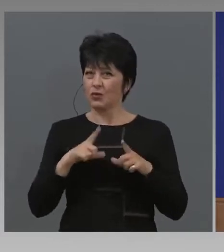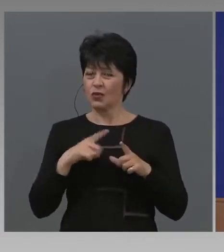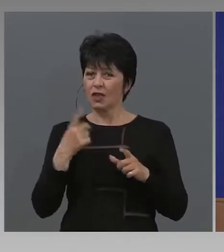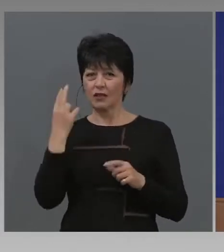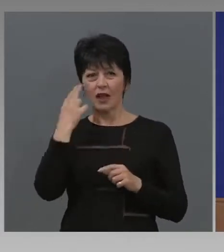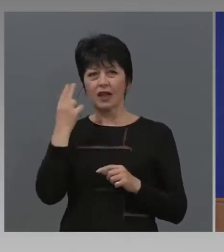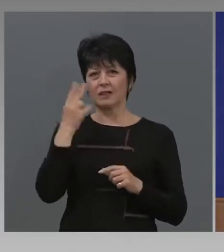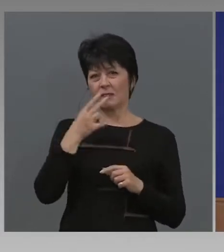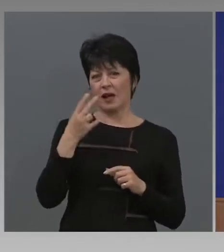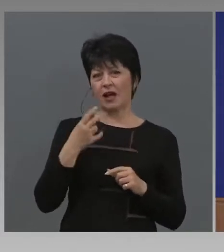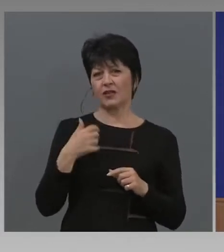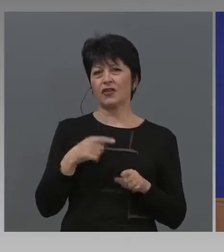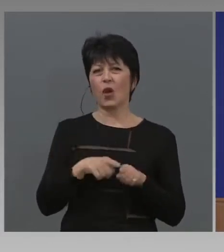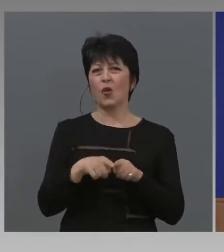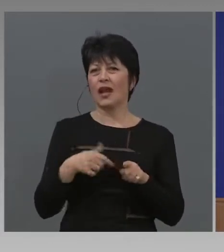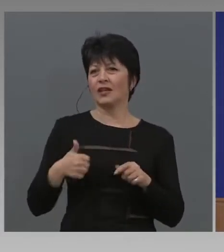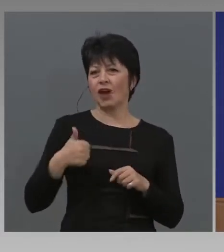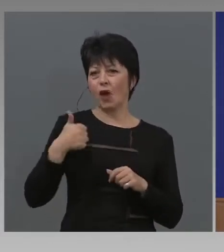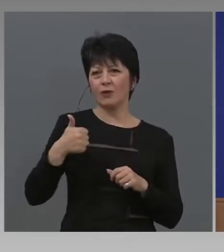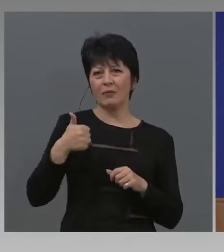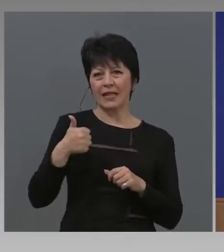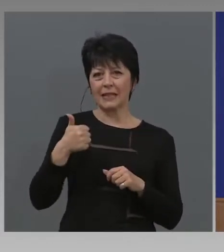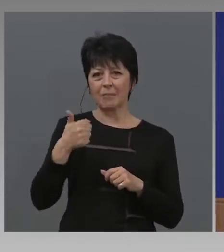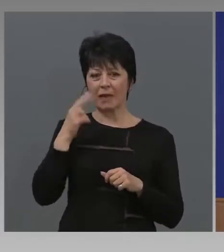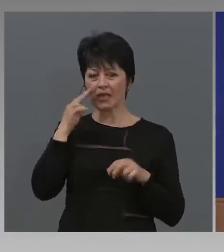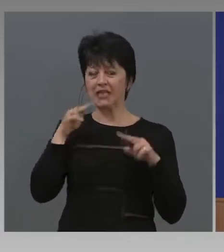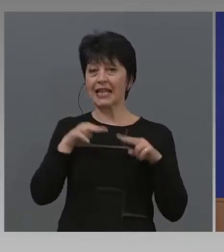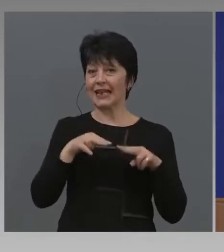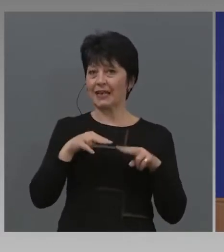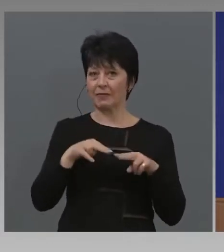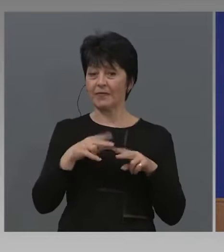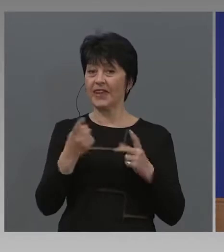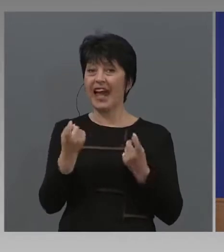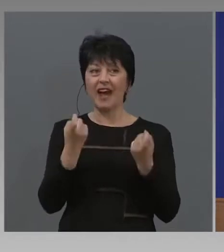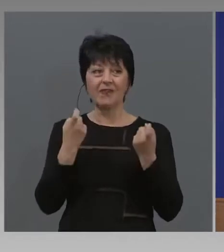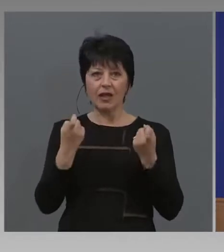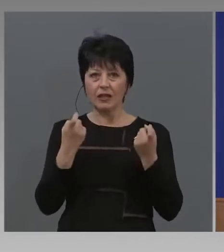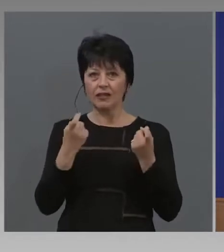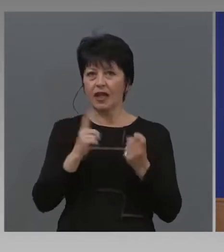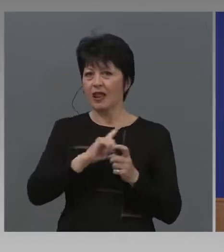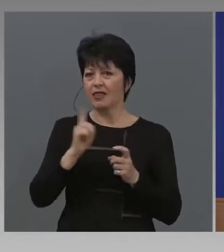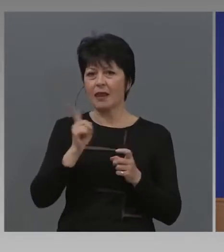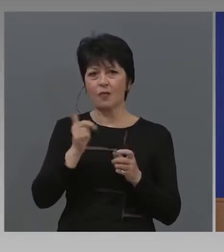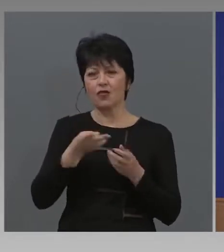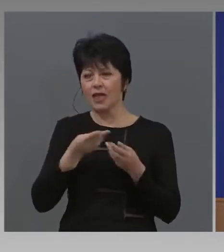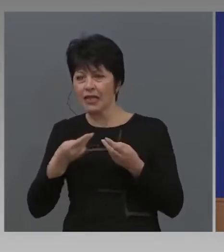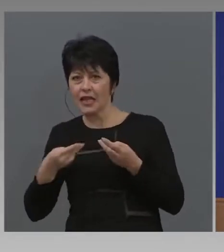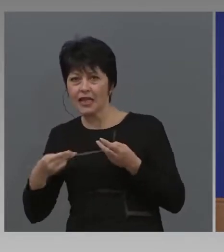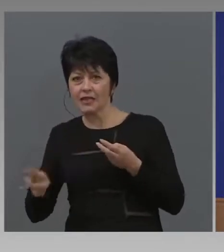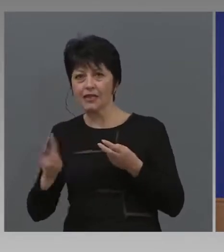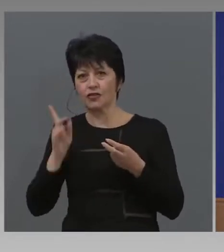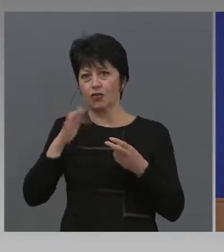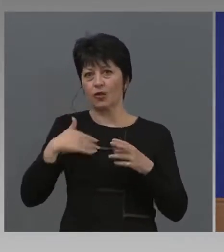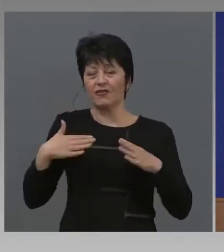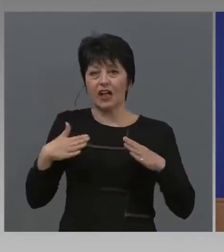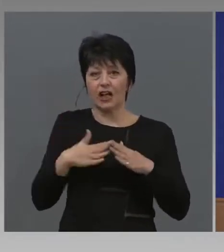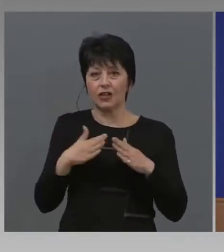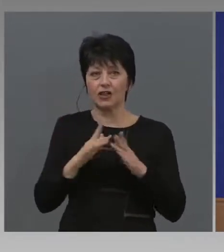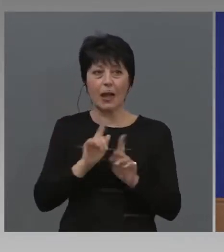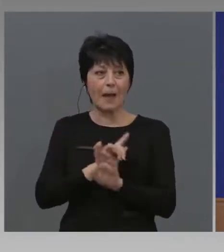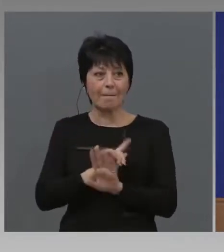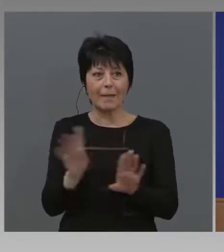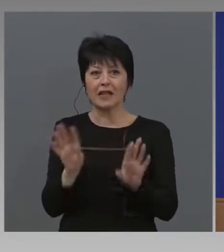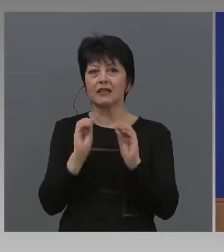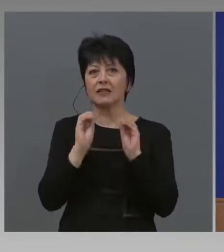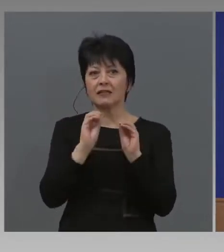БСП сизирали конституционен съд, че някой ги следи. В Гърция не можеш да излизаш от къщи, без да уведомиш властите. Нали така?